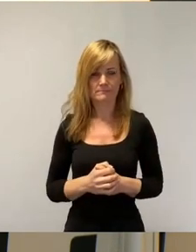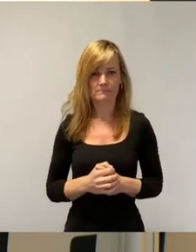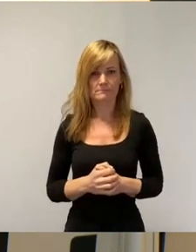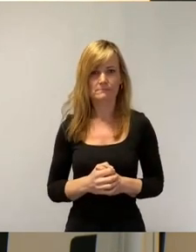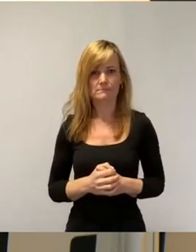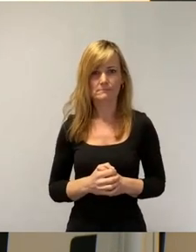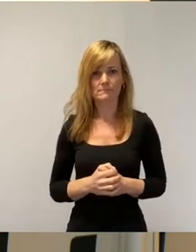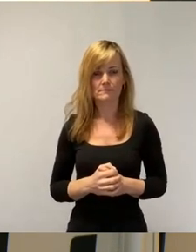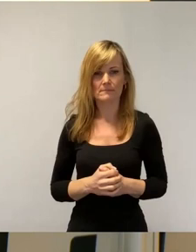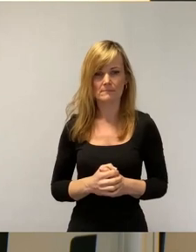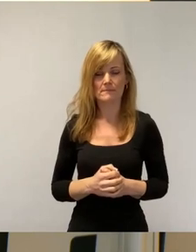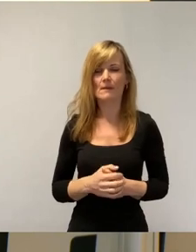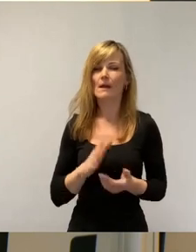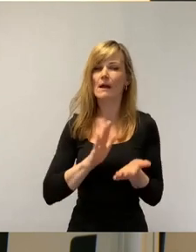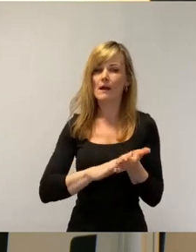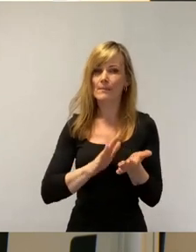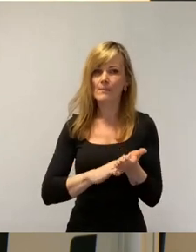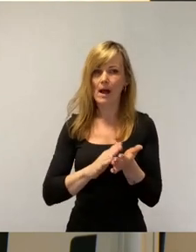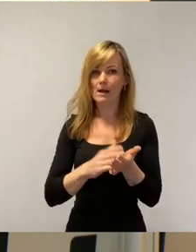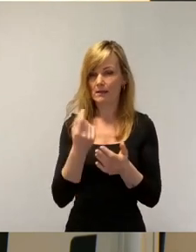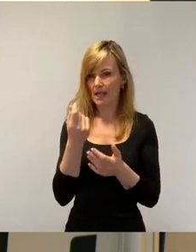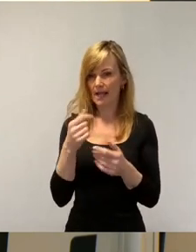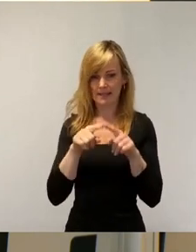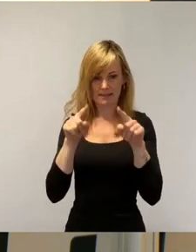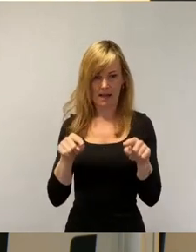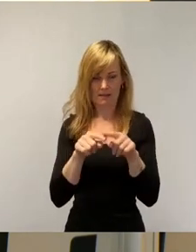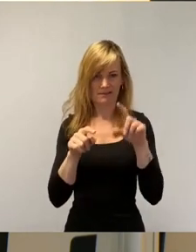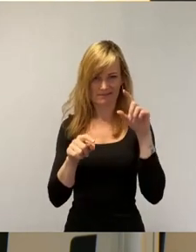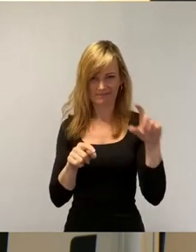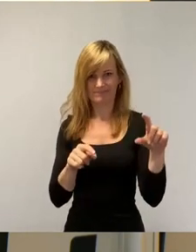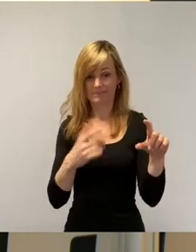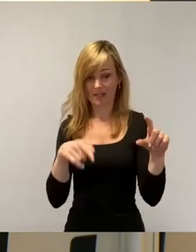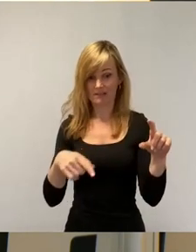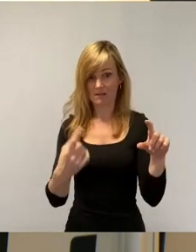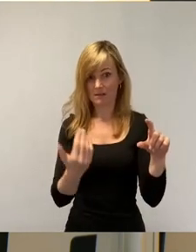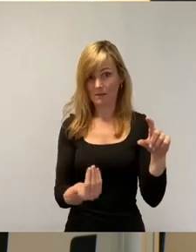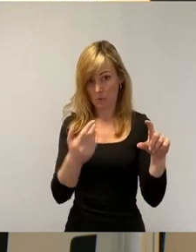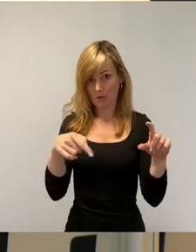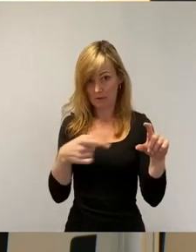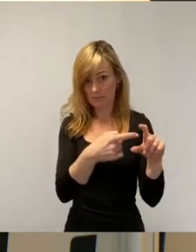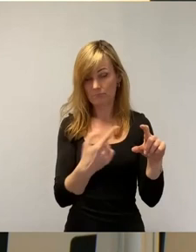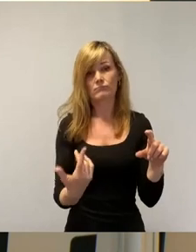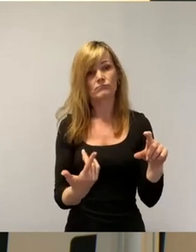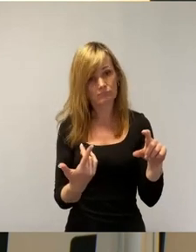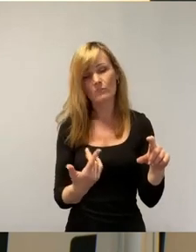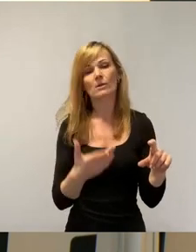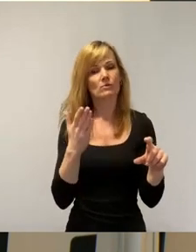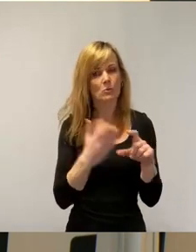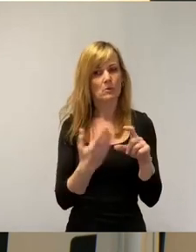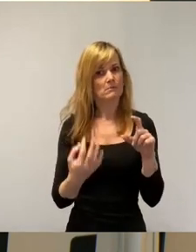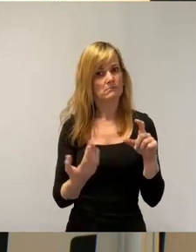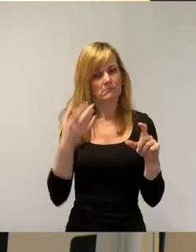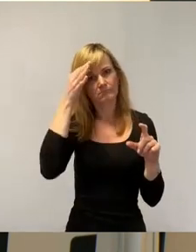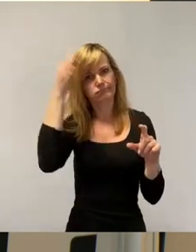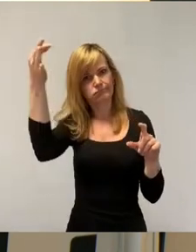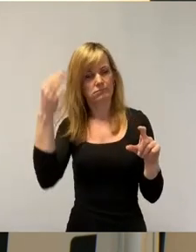Die Bargeldkarte, die jetzt eingeführt werden soll, ist so gesehen schon revolutionär. Weil es